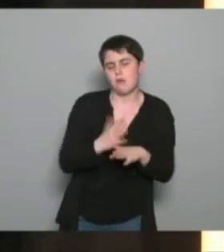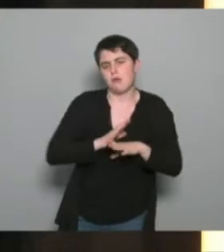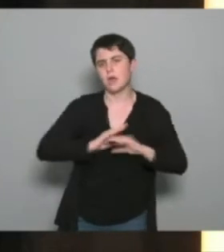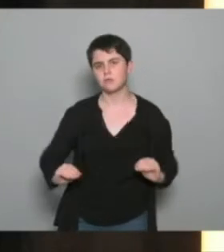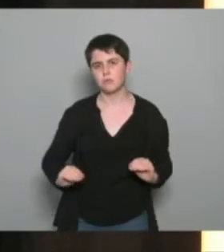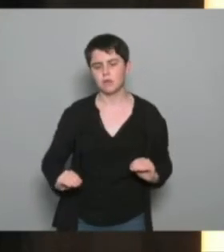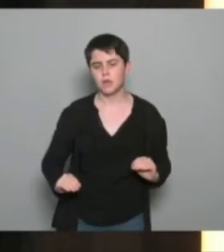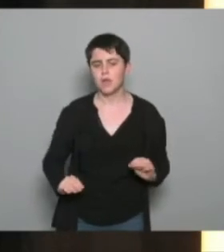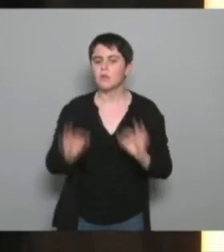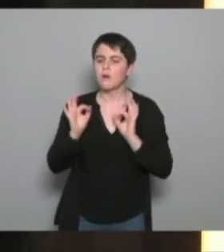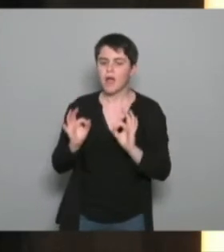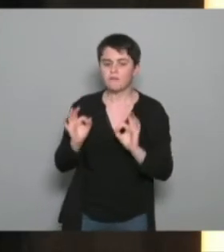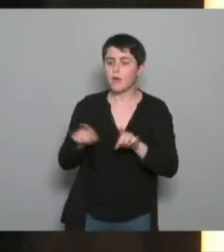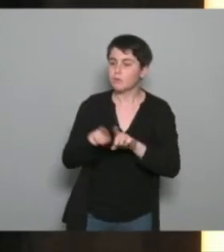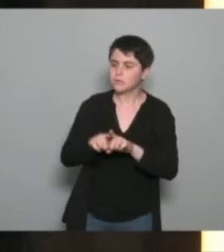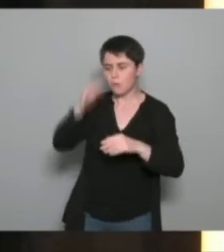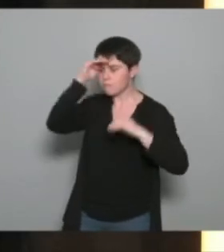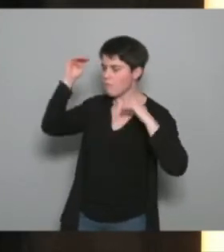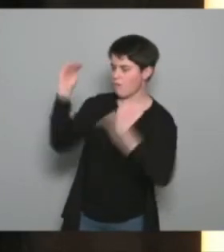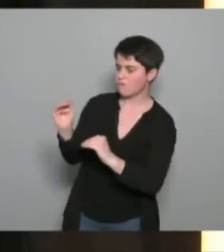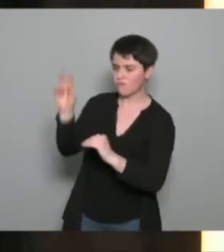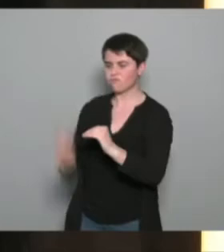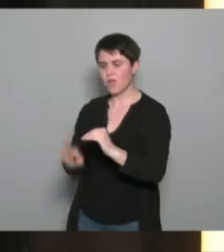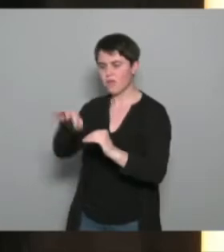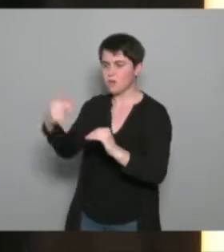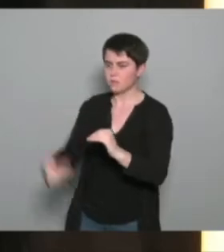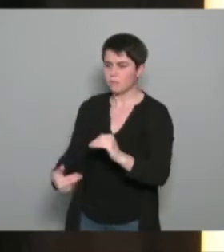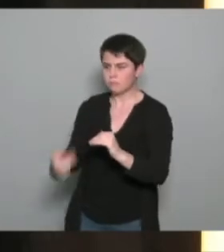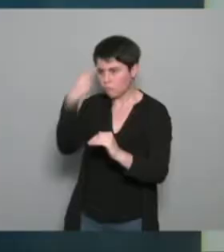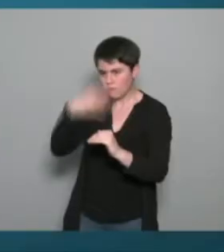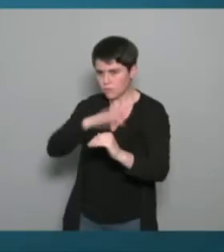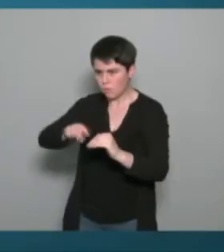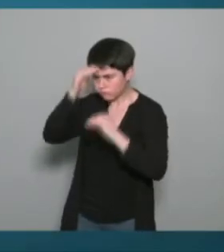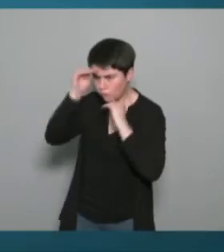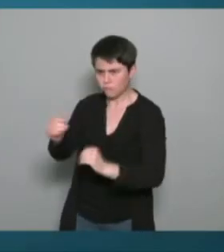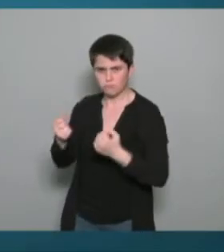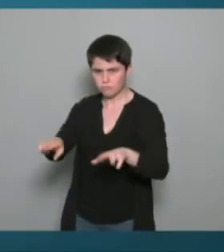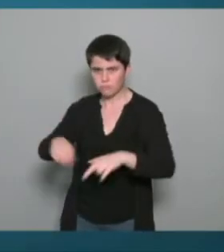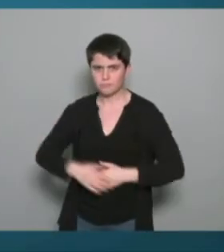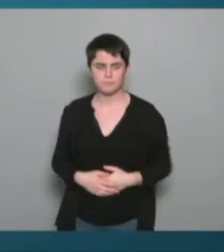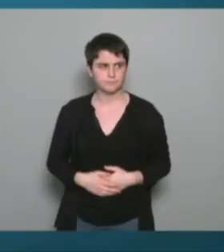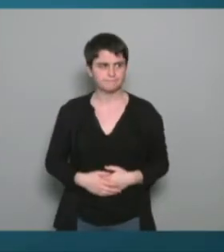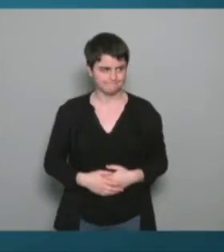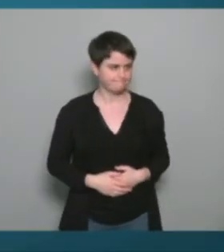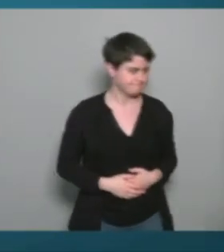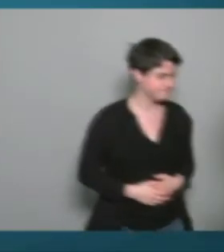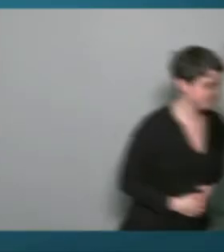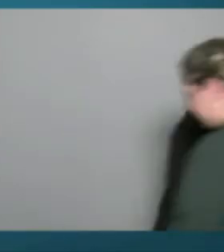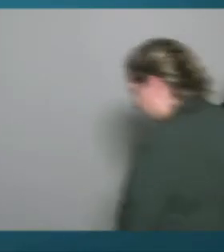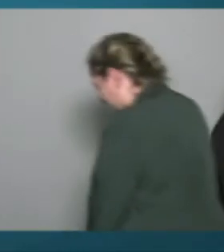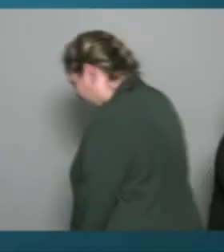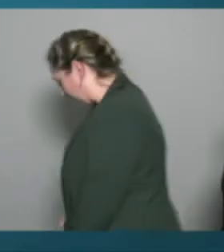je ne pense pas que la crédibilité soit remise en question de ce point de vue là la question je me pose c'est on parlait du milieu rural